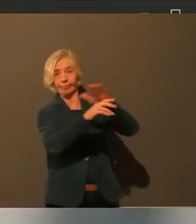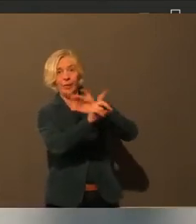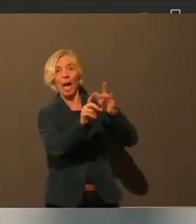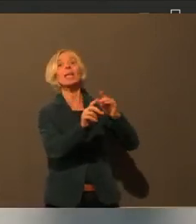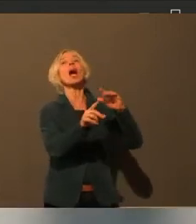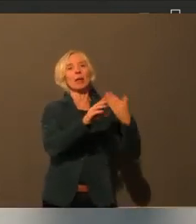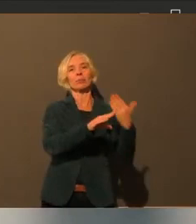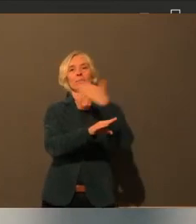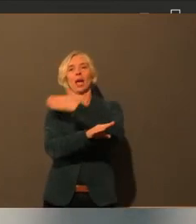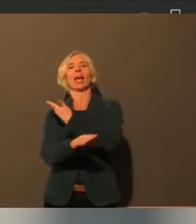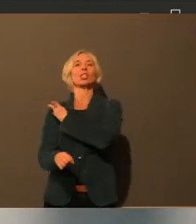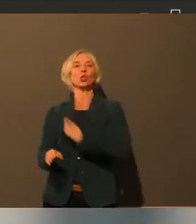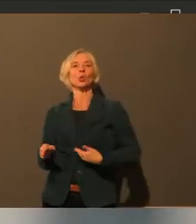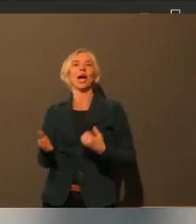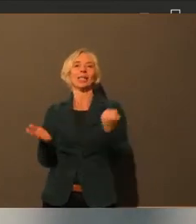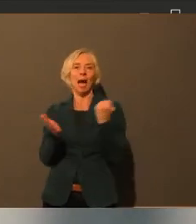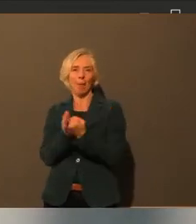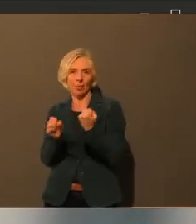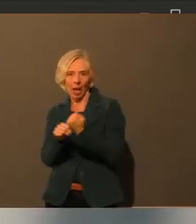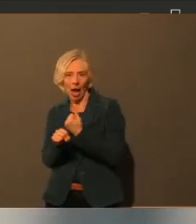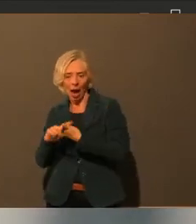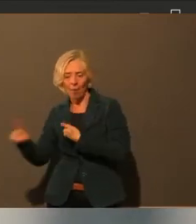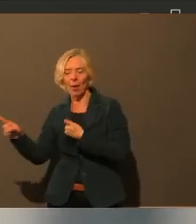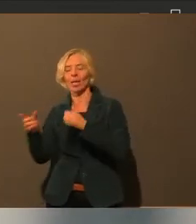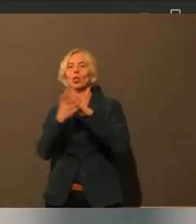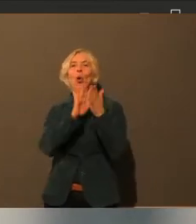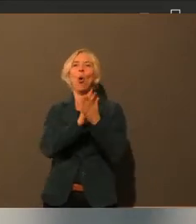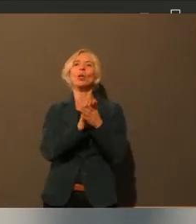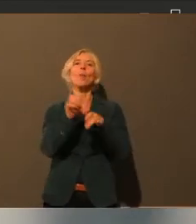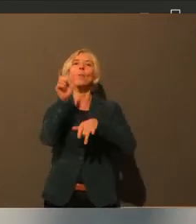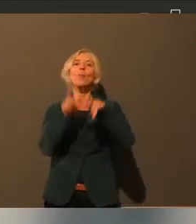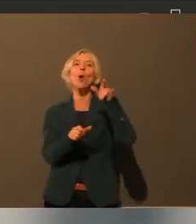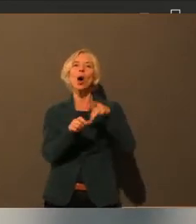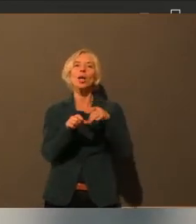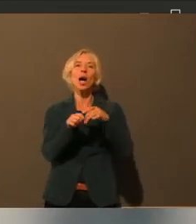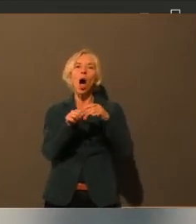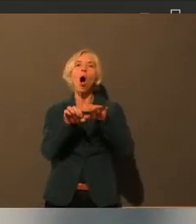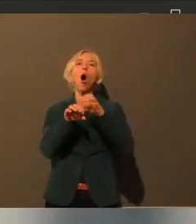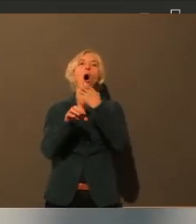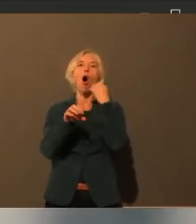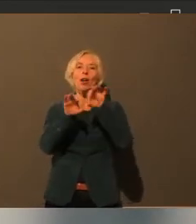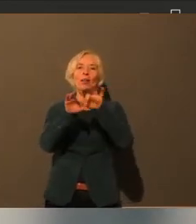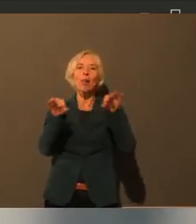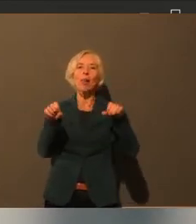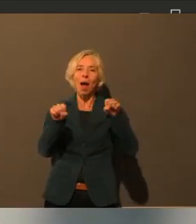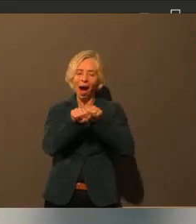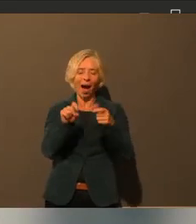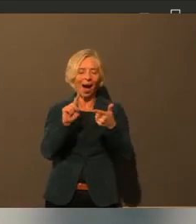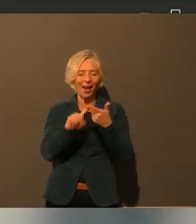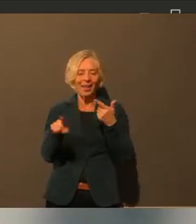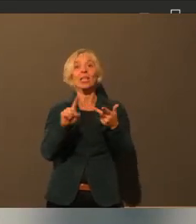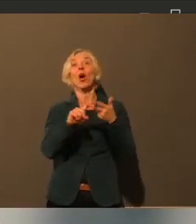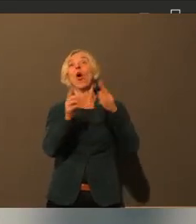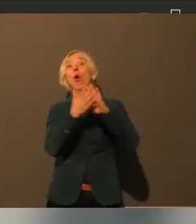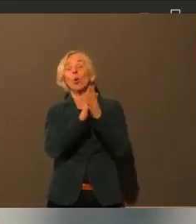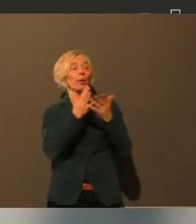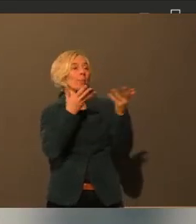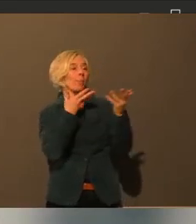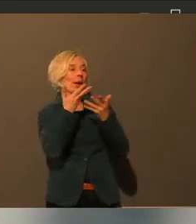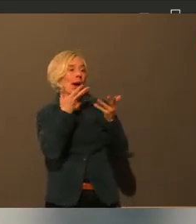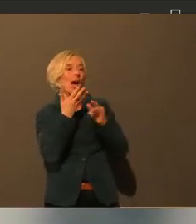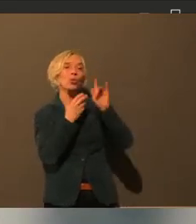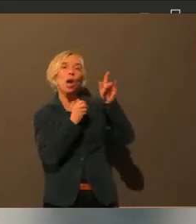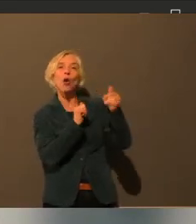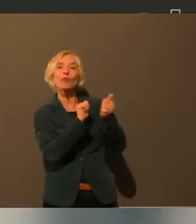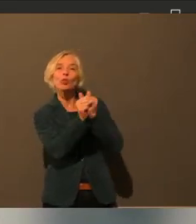sie über diese schwere Zeit kommen. Also da ist momentan nichts mit beschäftigungslos. Aber danke für den Hinweis. Wir haben